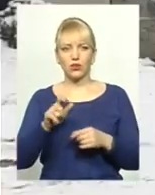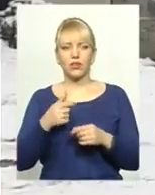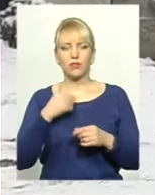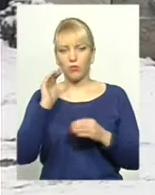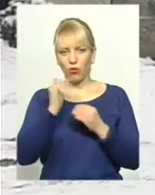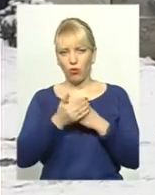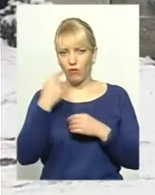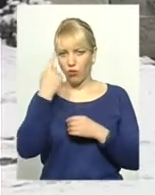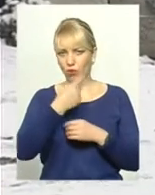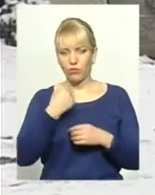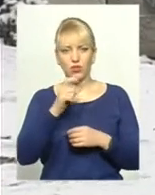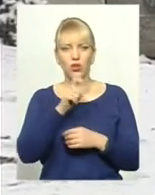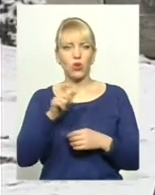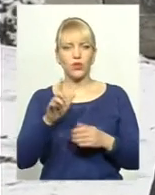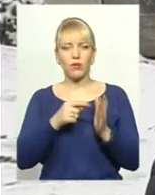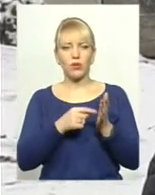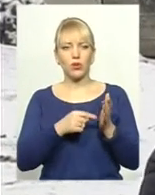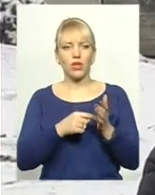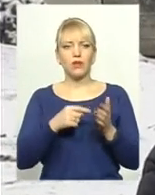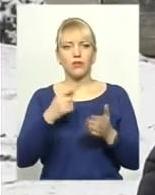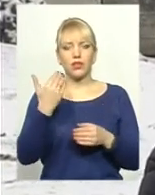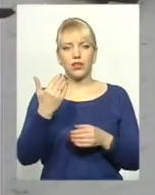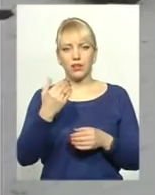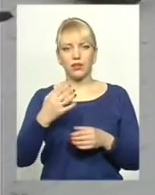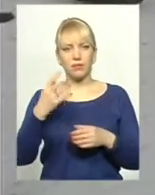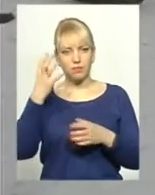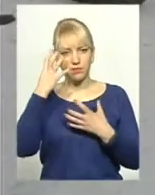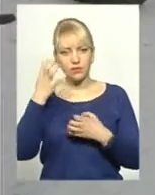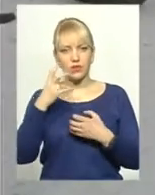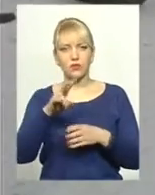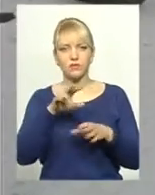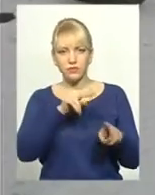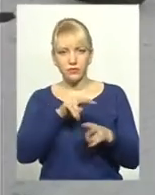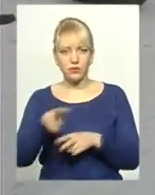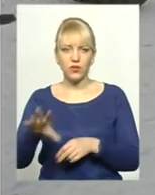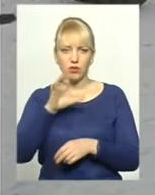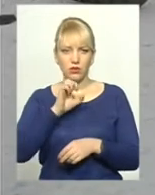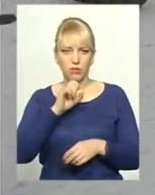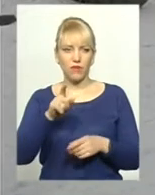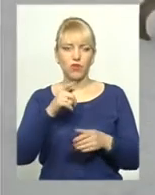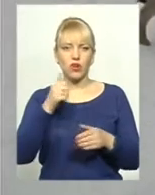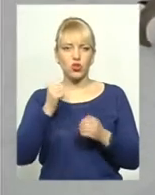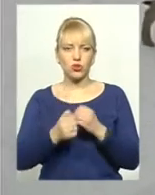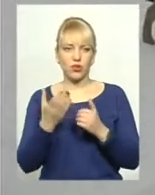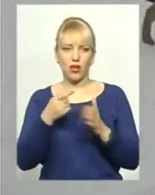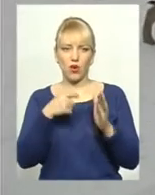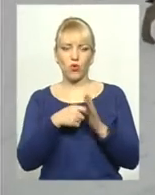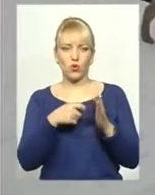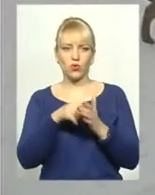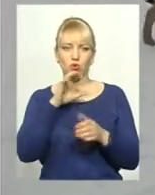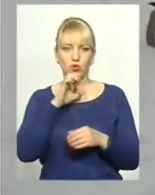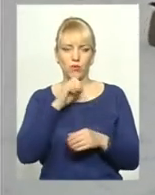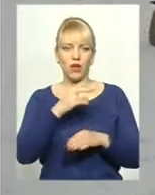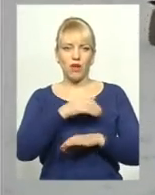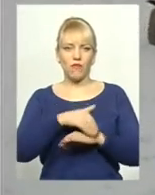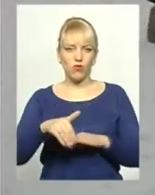Каже, більшість з них не розділяють її опікування над бездомними тваринами. Жінка щодня годує собак у своєму кварталі. Їх на вулиці Лісогрінівецькій,